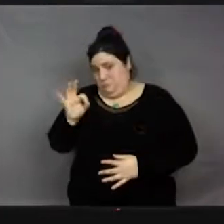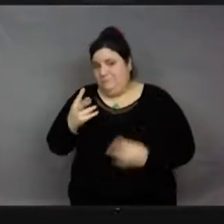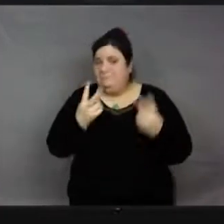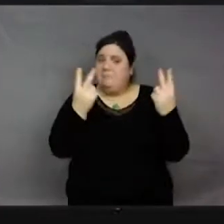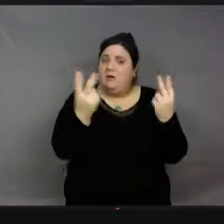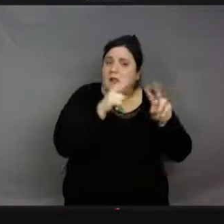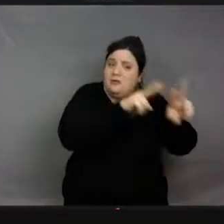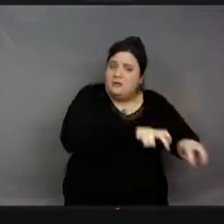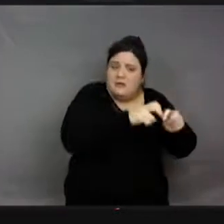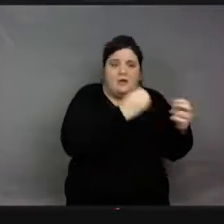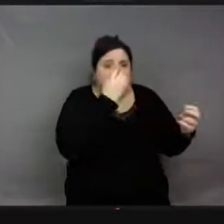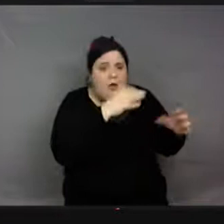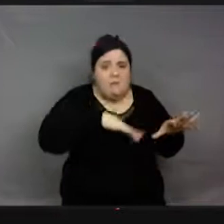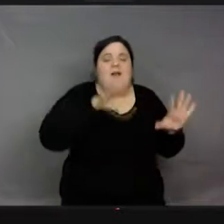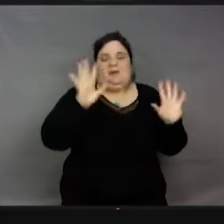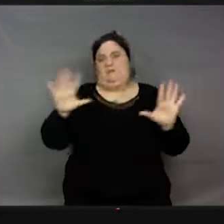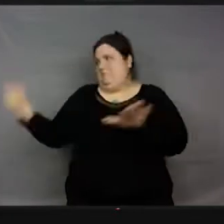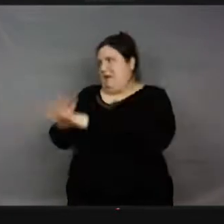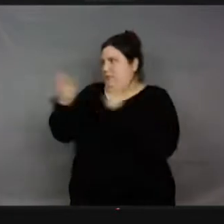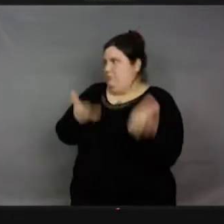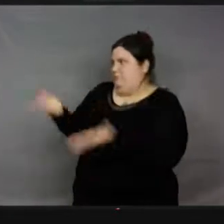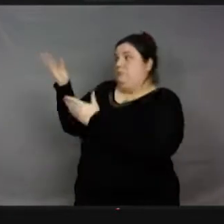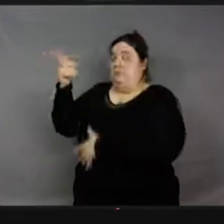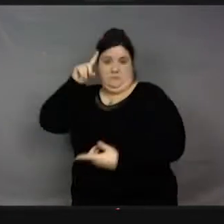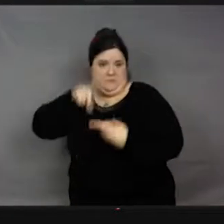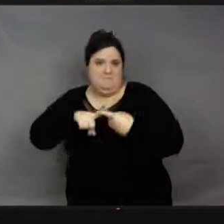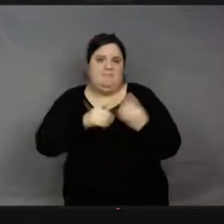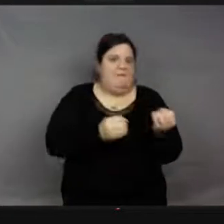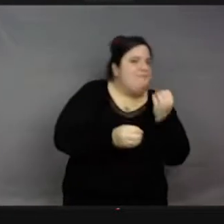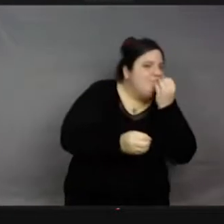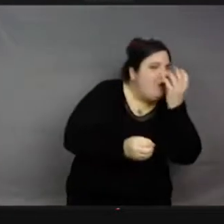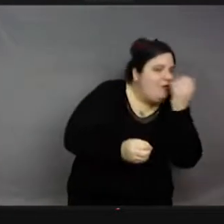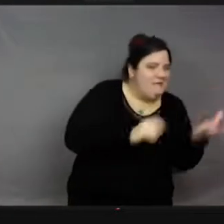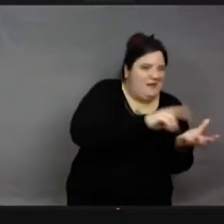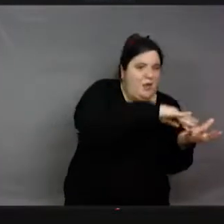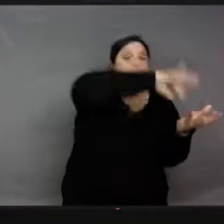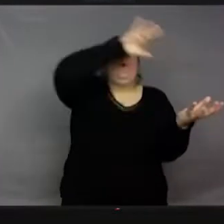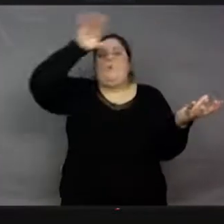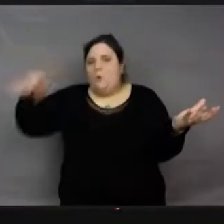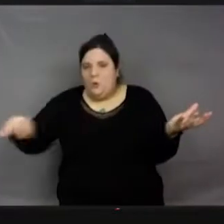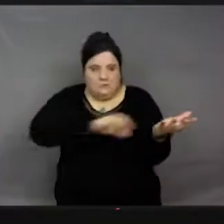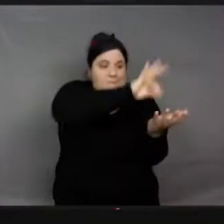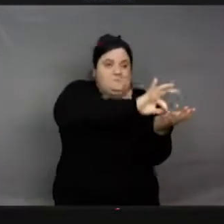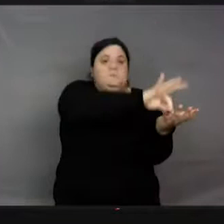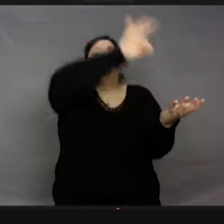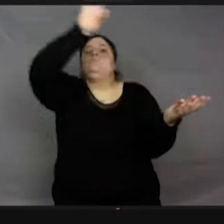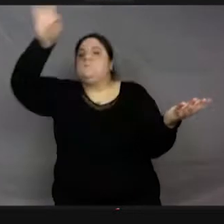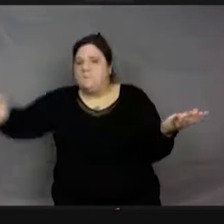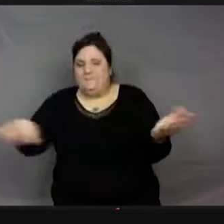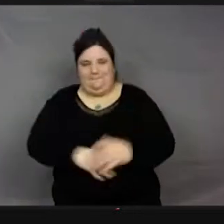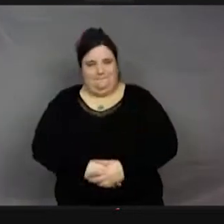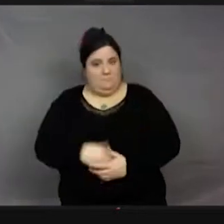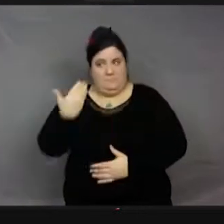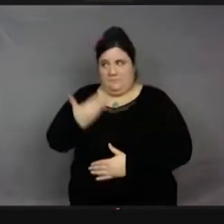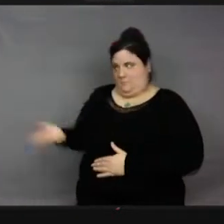quasiment sont des insectes pollinisateurs.'accord. Voilà encore une mouche. Alors, celle-là, elle est un peu plus grosse. Elle est de la même famille. volucelle zonée,